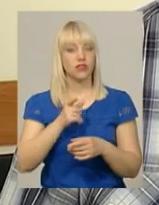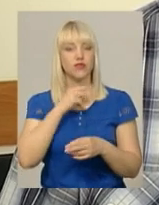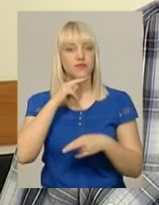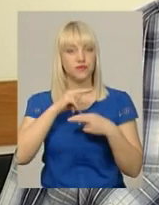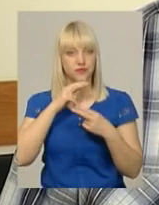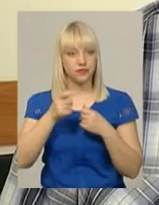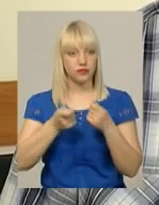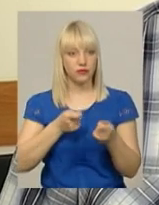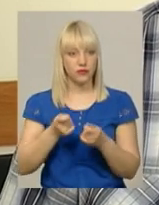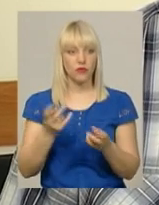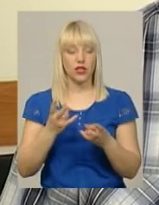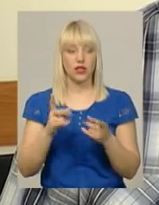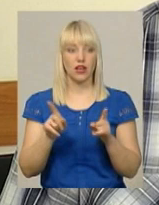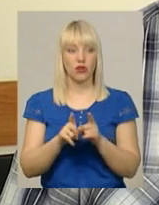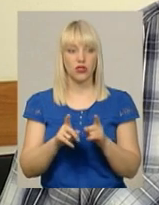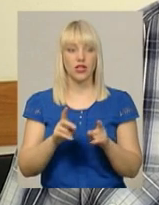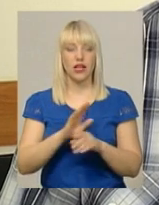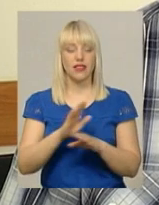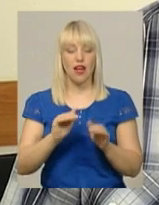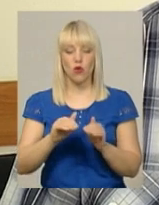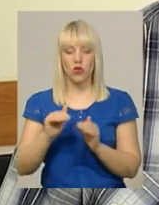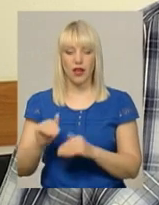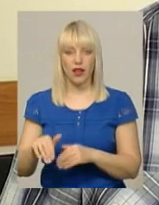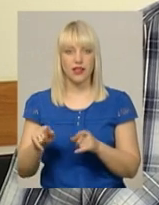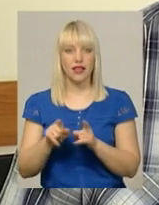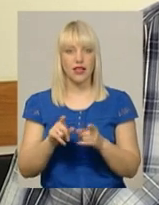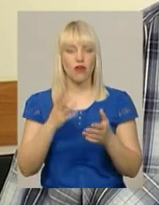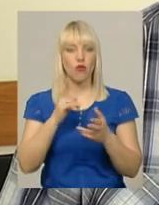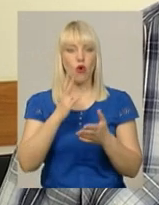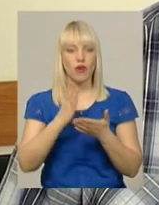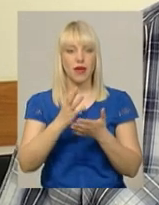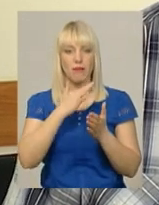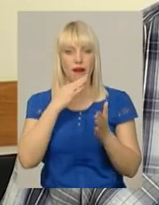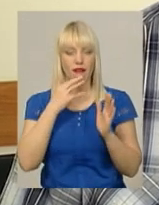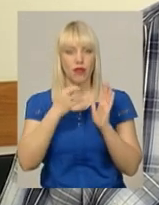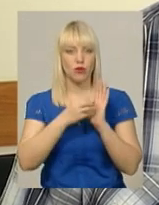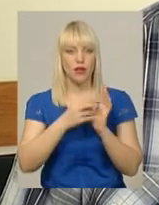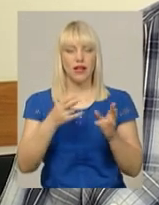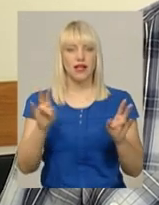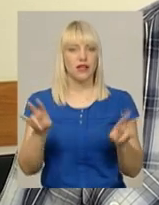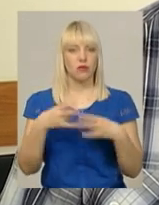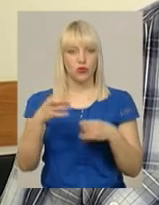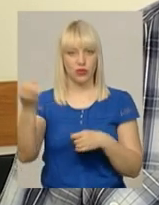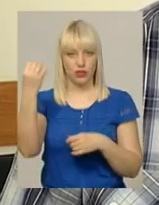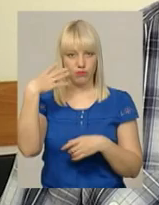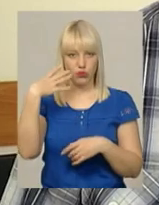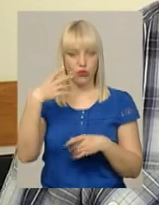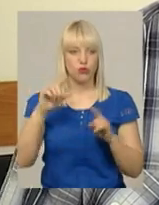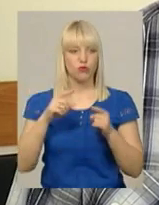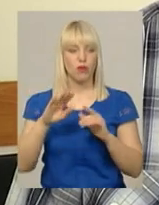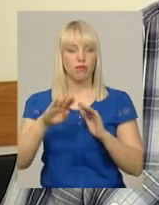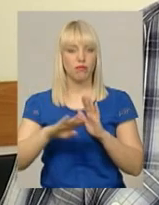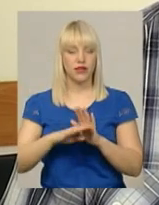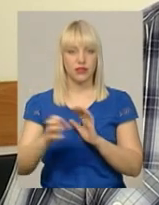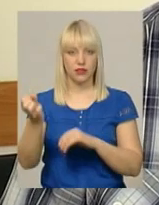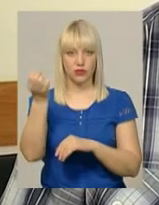Крім того, бажано людям уникати таких, в кого є багато родимок, прямого сонячного світла, тому що якраз під дією